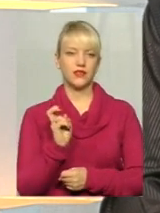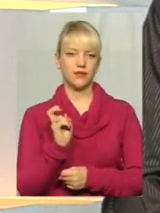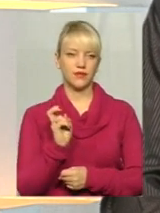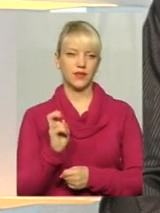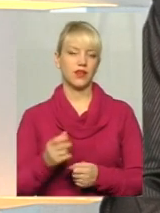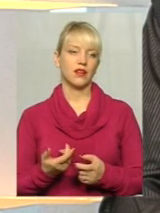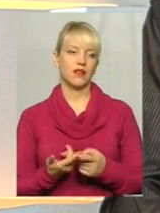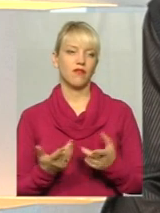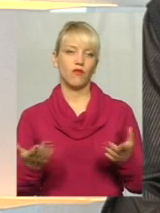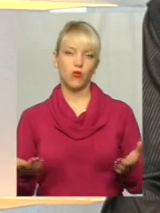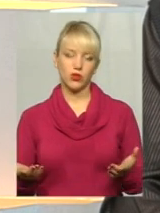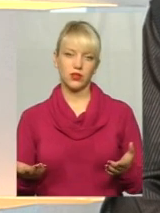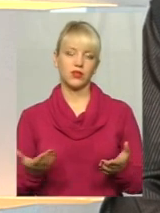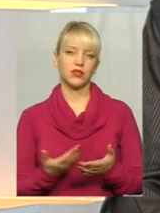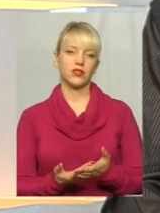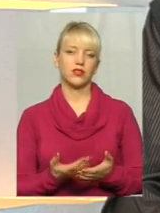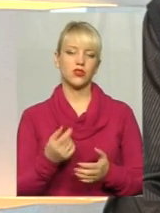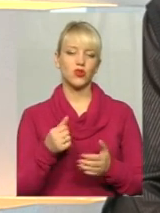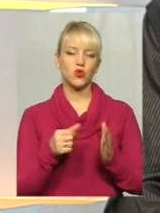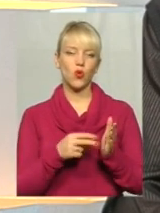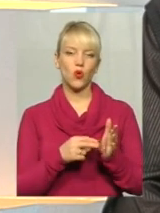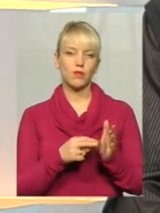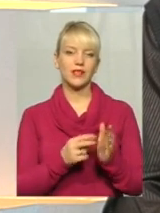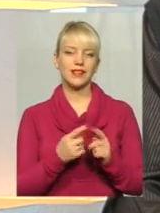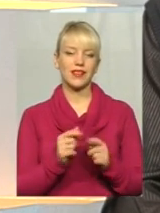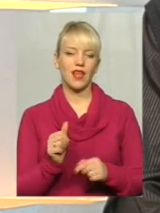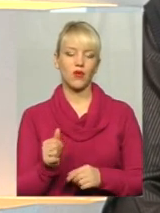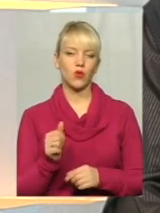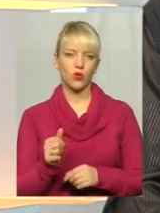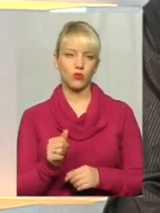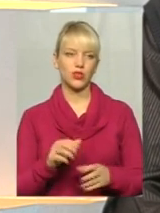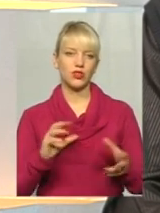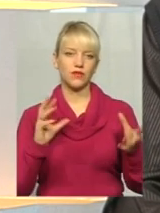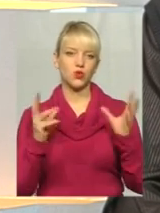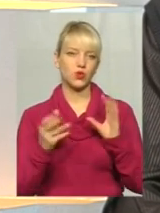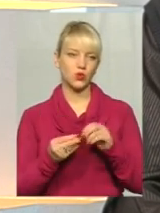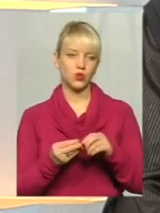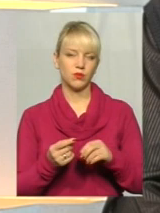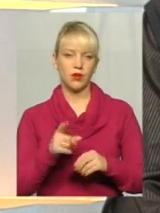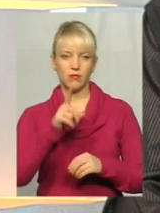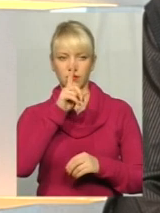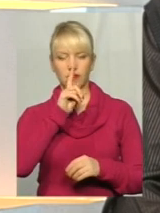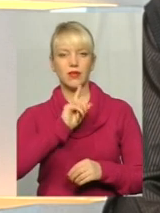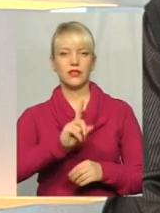Ось стоїмость цієї кнопочки в той сумі місячного